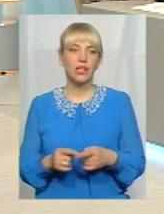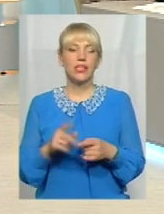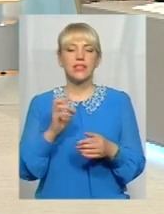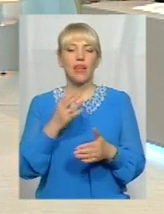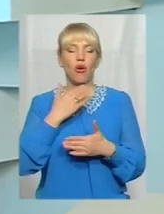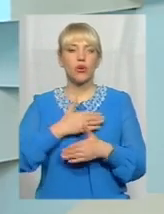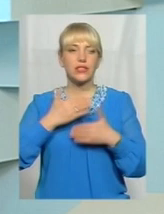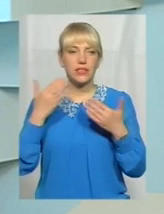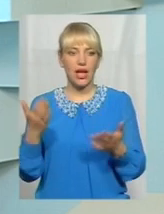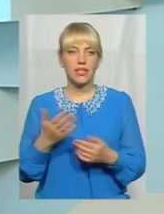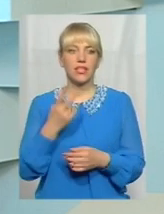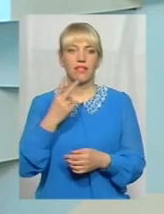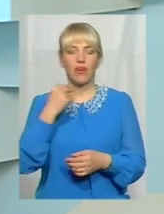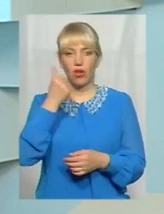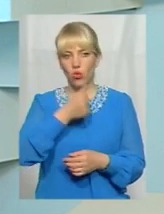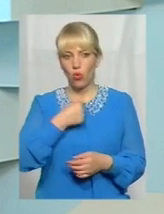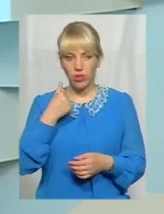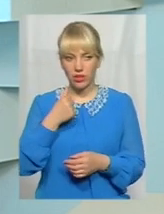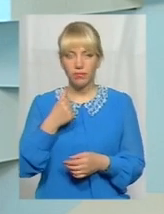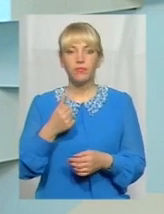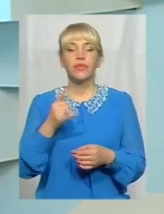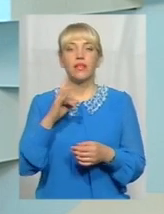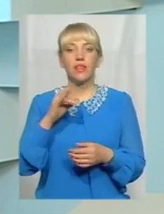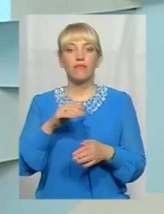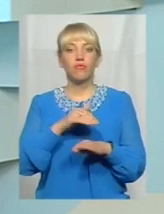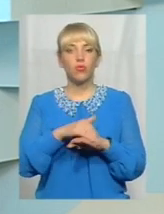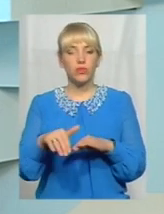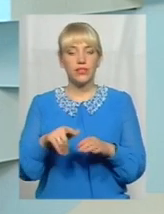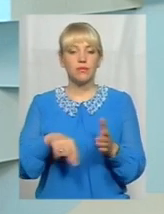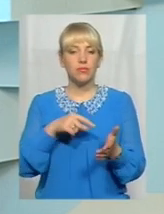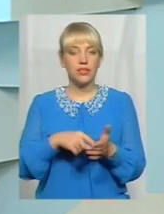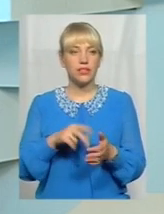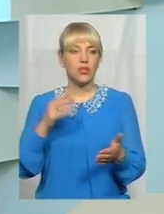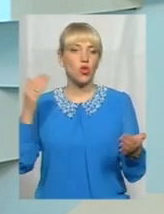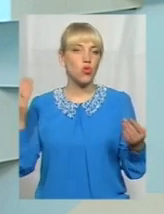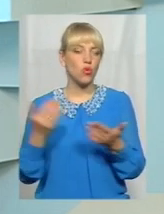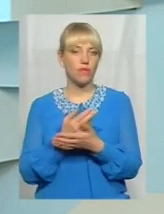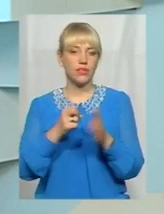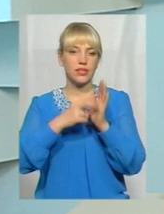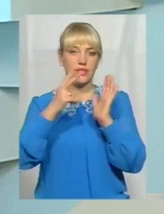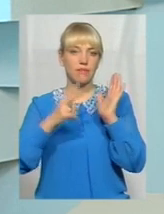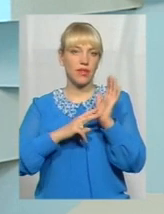останні два роки на вулиці міста вийшло 17 нових тролейбусів.